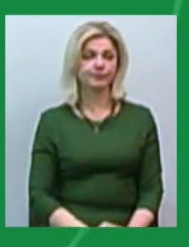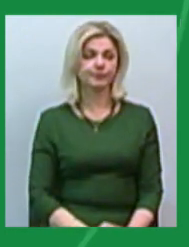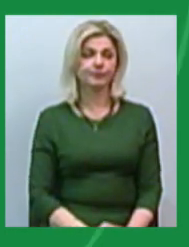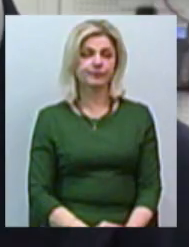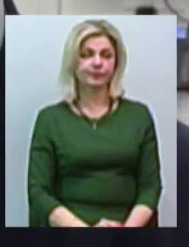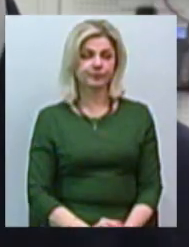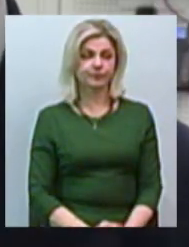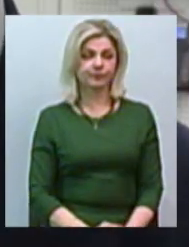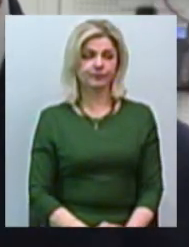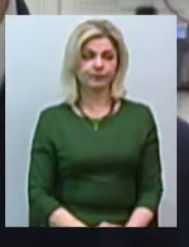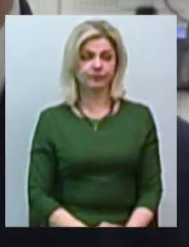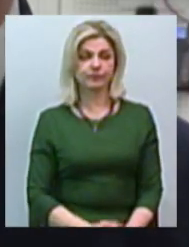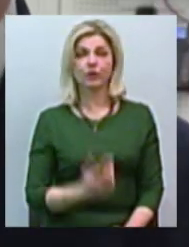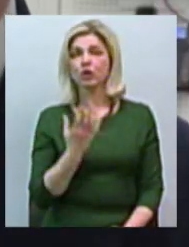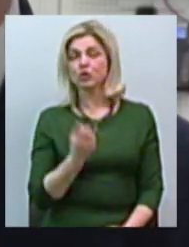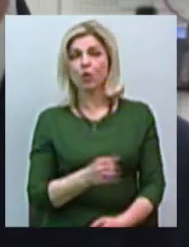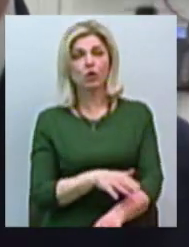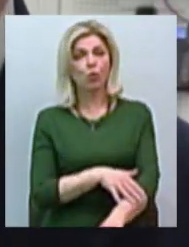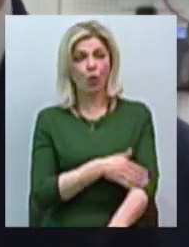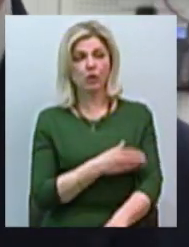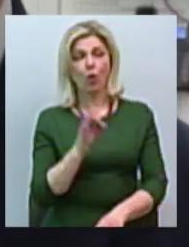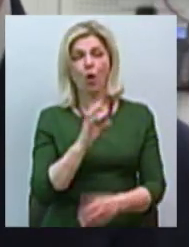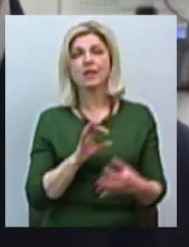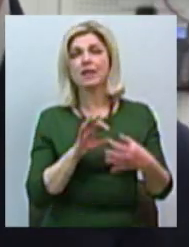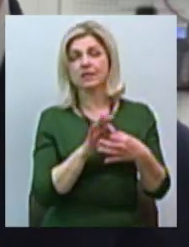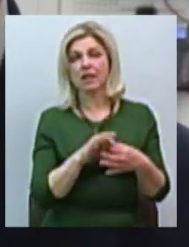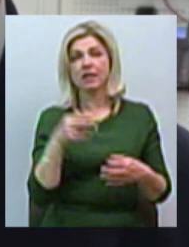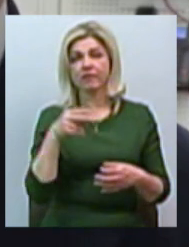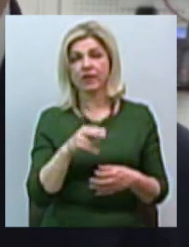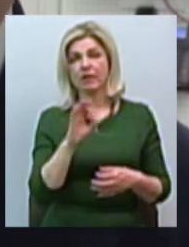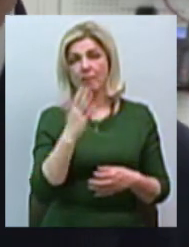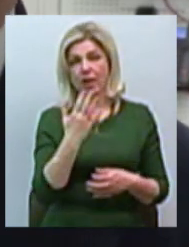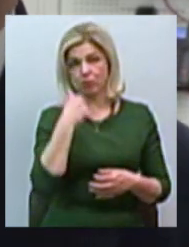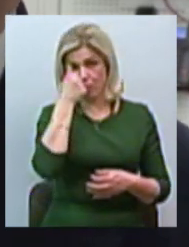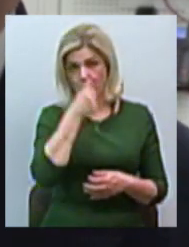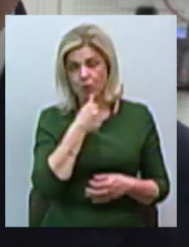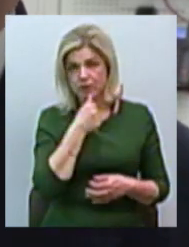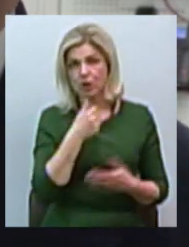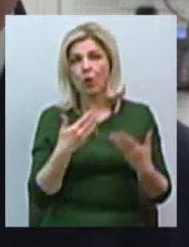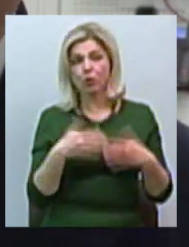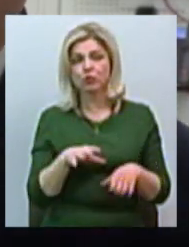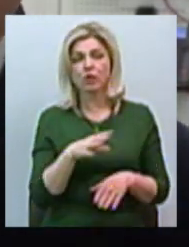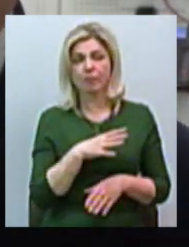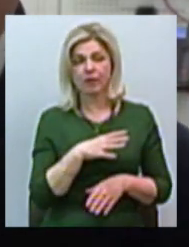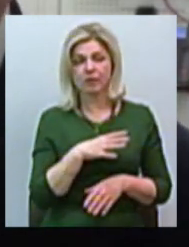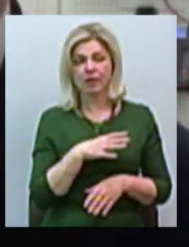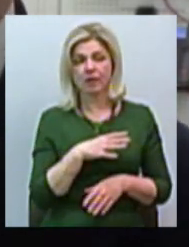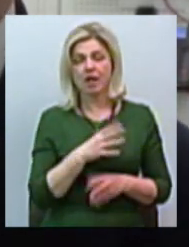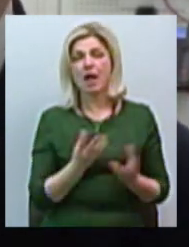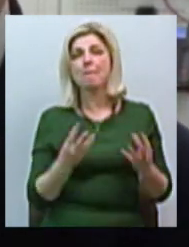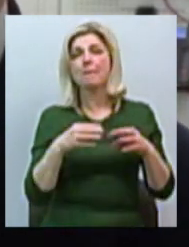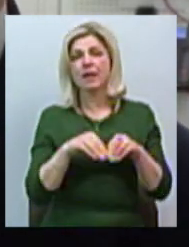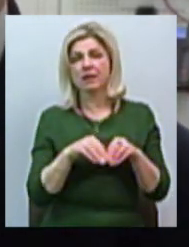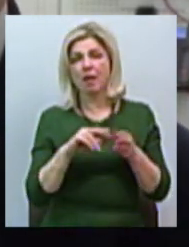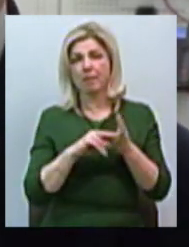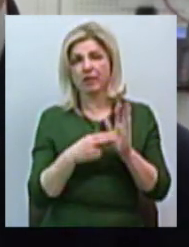Еще до Угоди про асоціацію у 2005-му році уже був спільний план